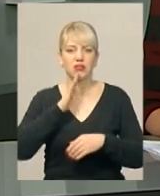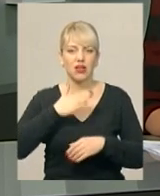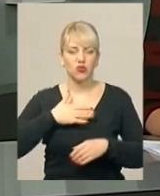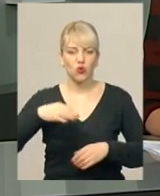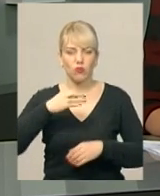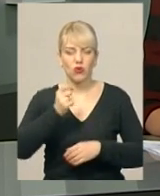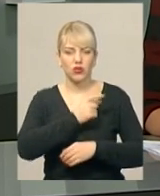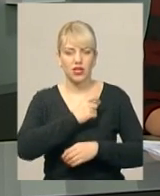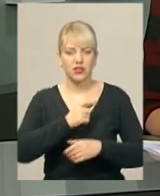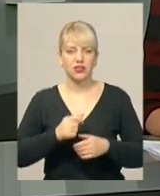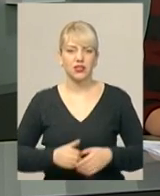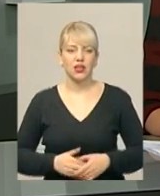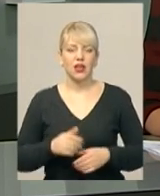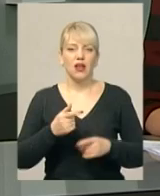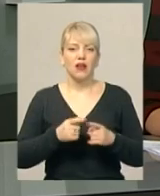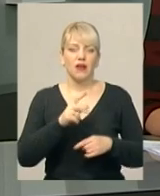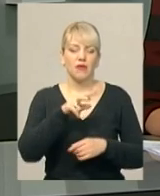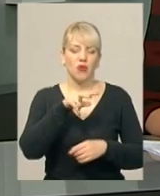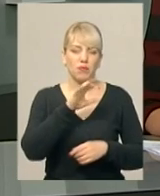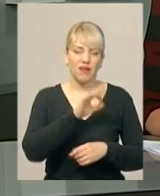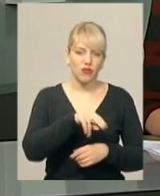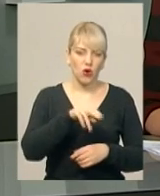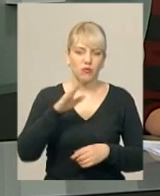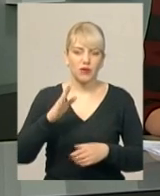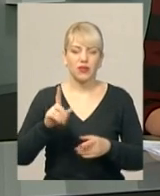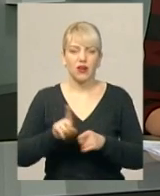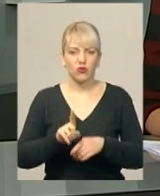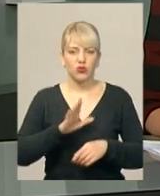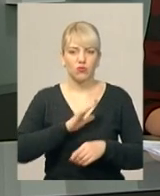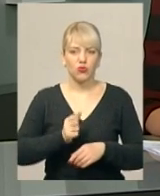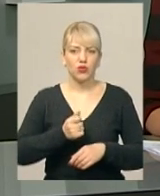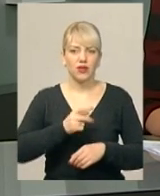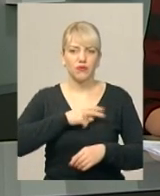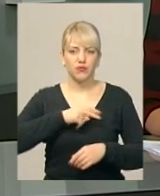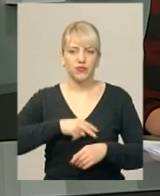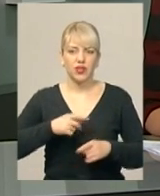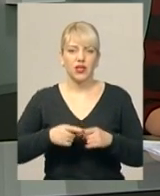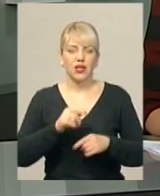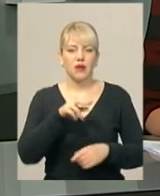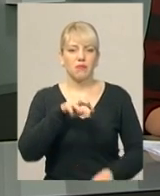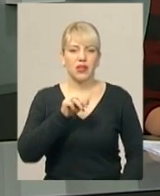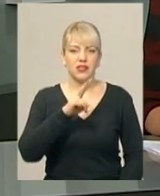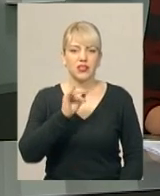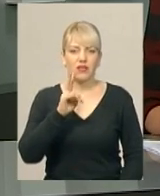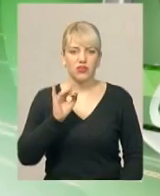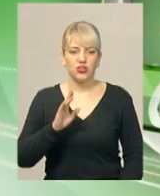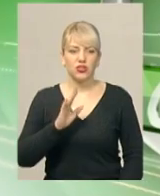Павла Німцовича, володарями гран-прі стали хмельничанин Владислав Ясковський та ізяславець Віталій Бурик.